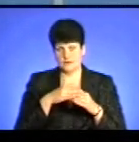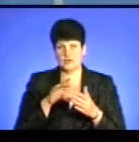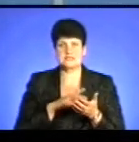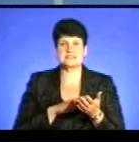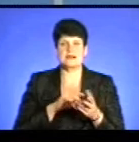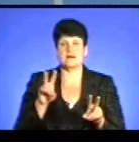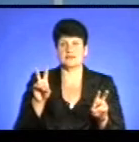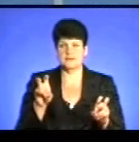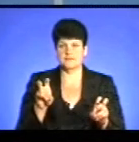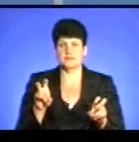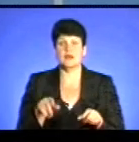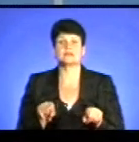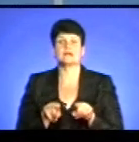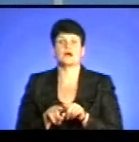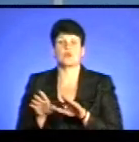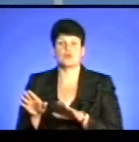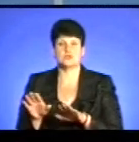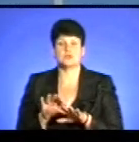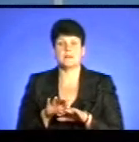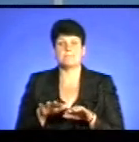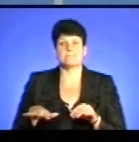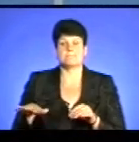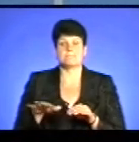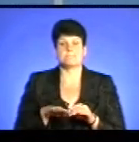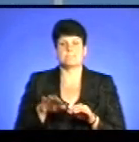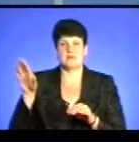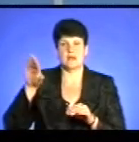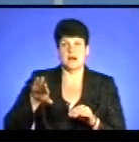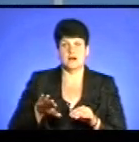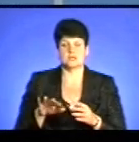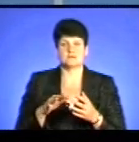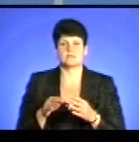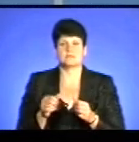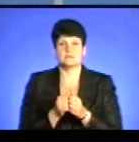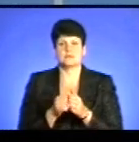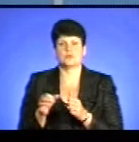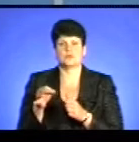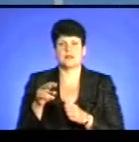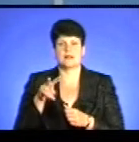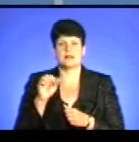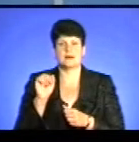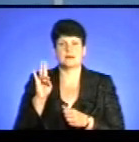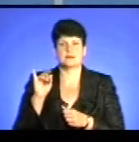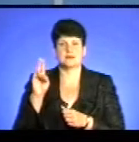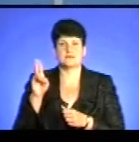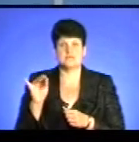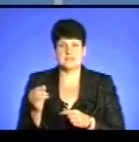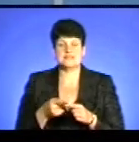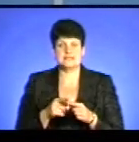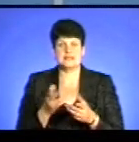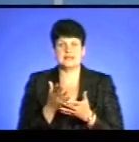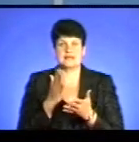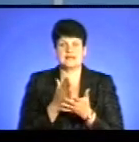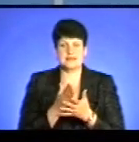А також пляж на території ставка в Виланівцях. Єдиних три місця, де є рятувальники,